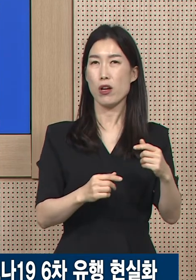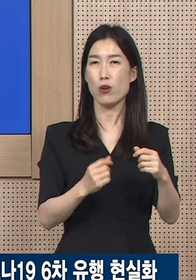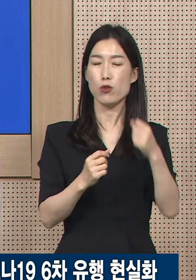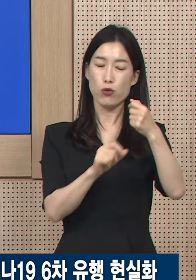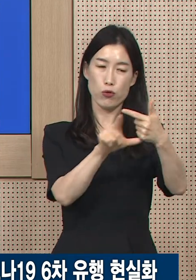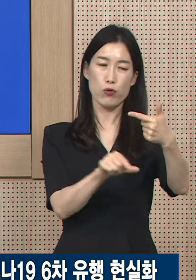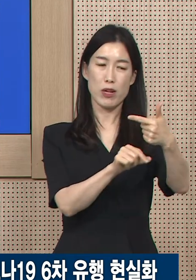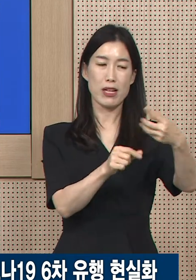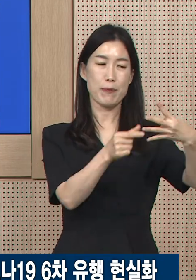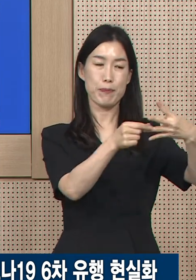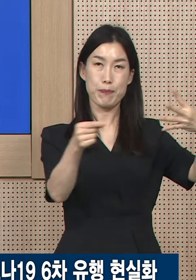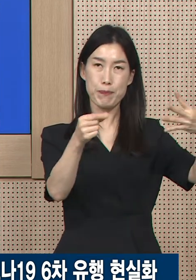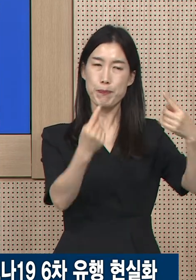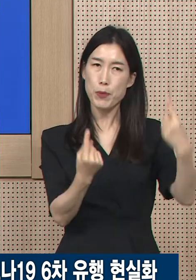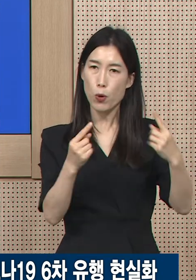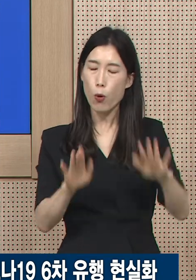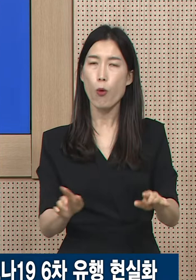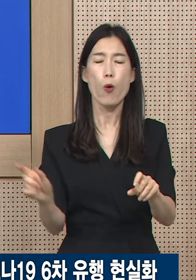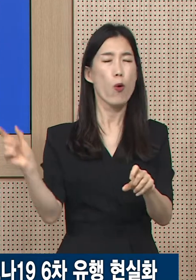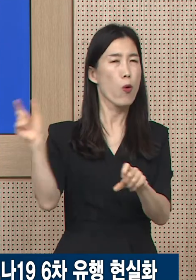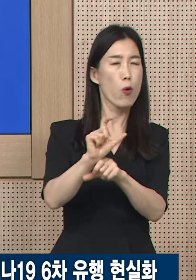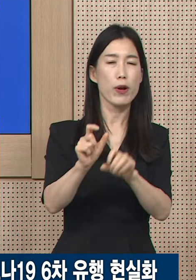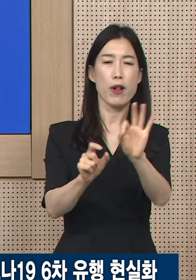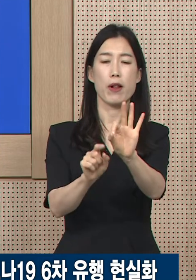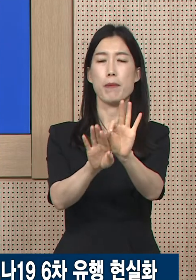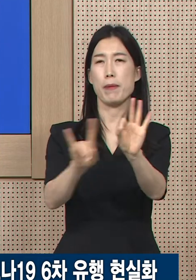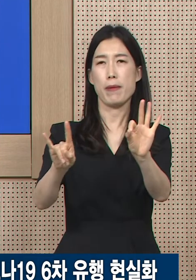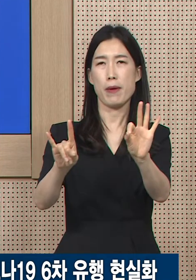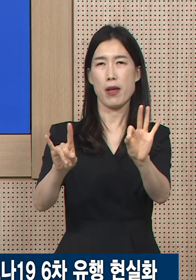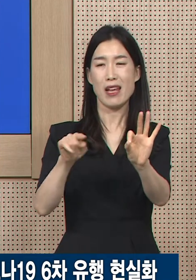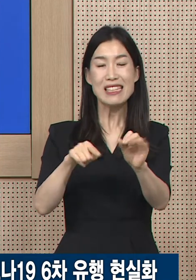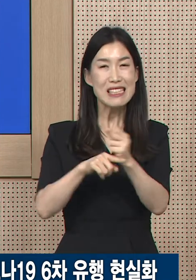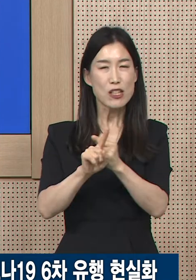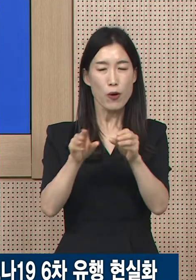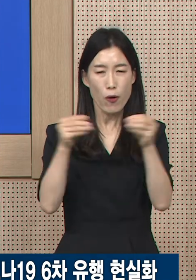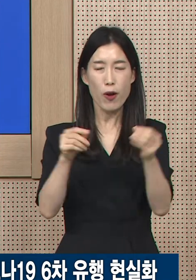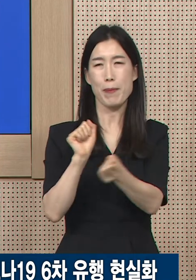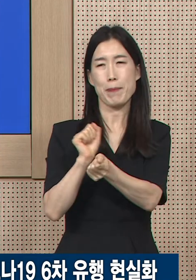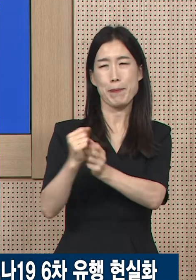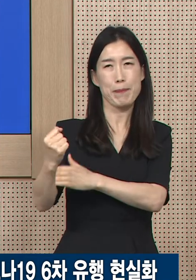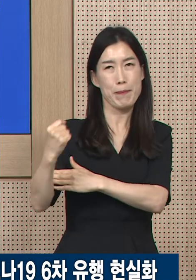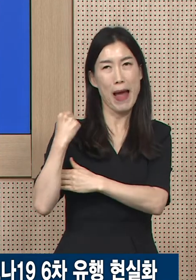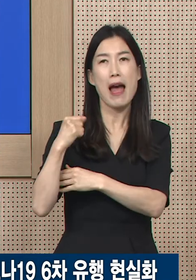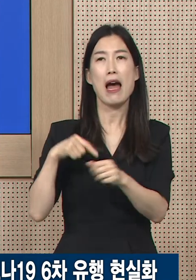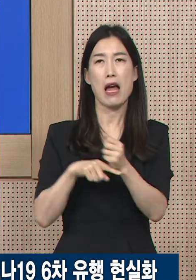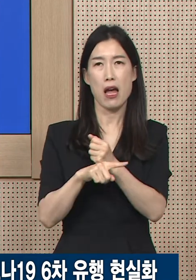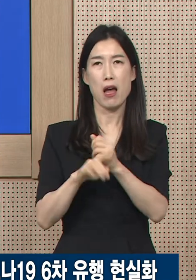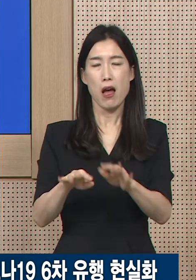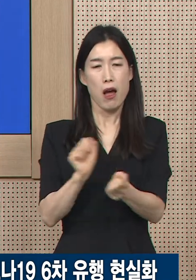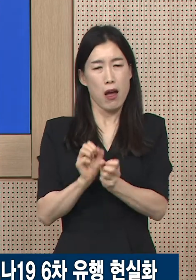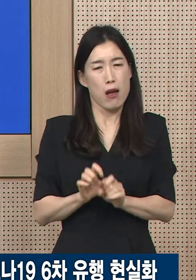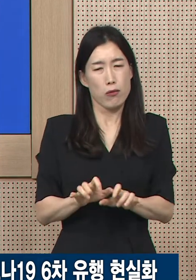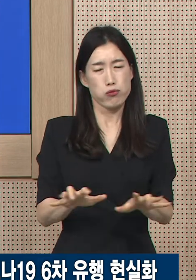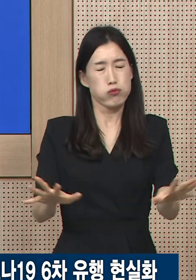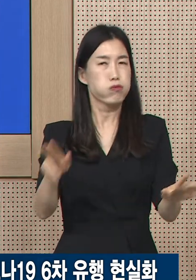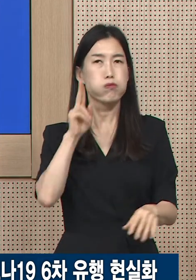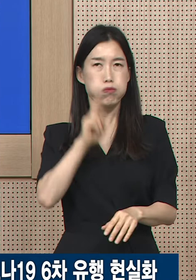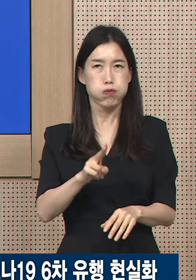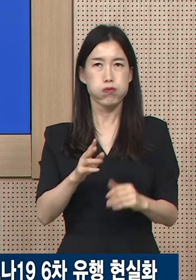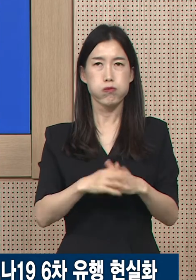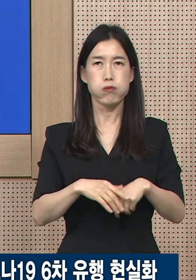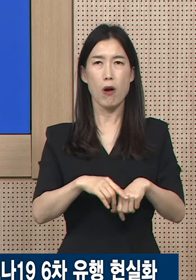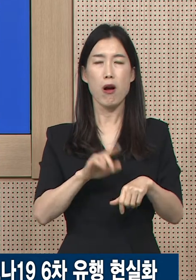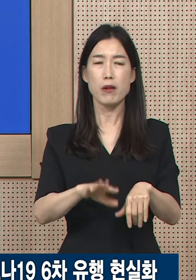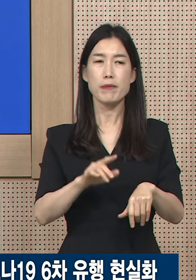10배가량 증가하였습니다. 이처럼 높은 전파력을 가진 PAO형 변이가 급격히 확산되고 시간 경과에 따라